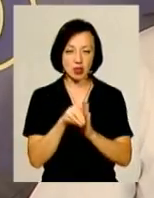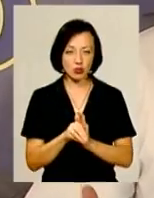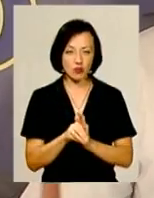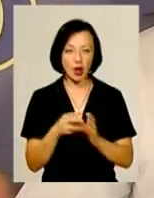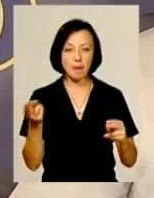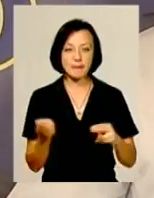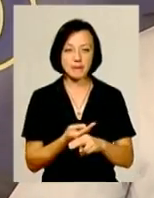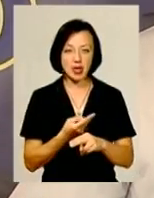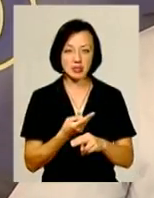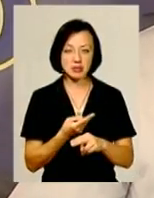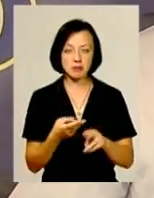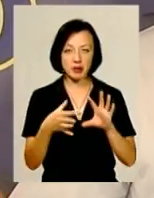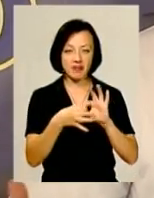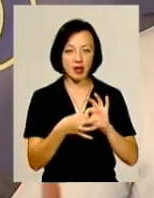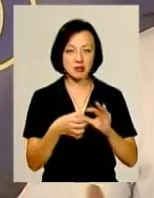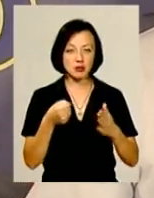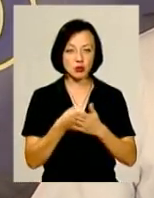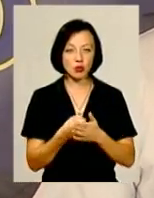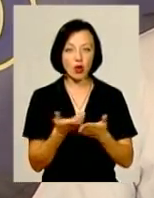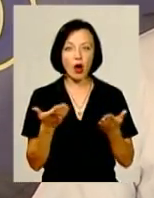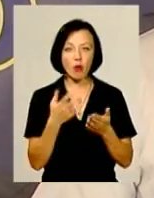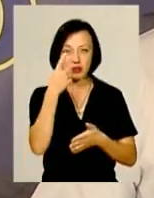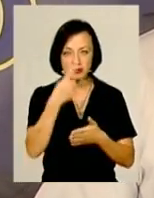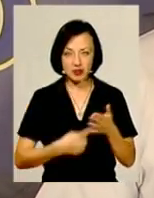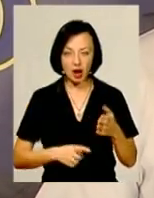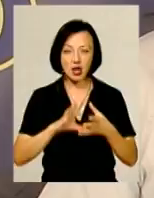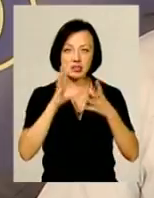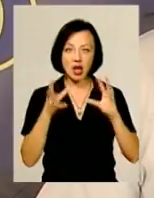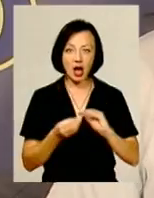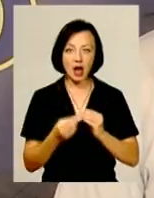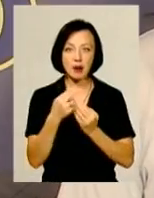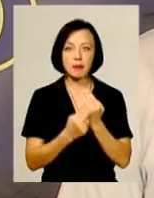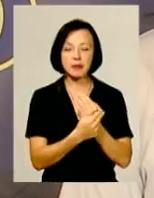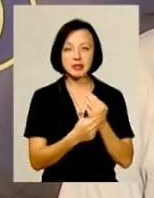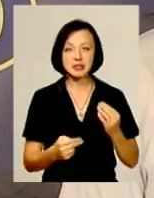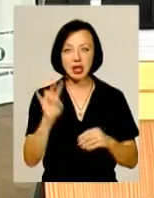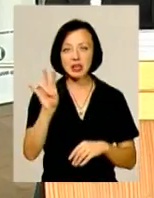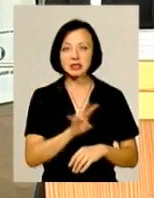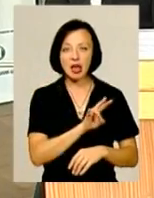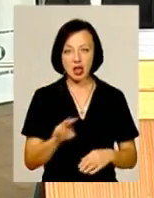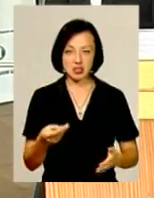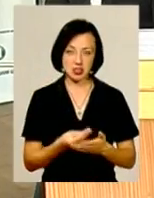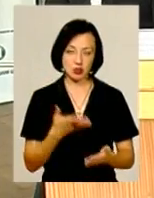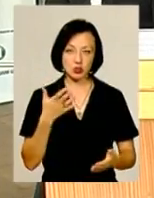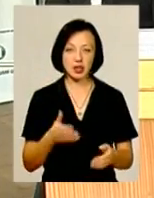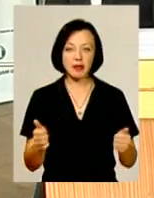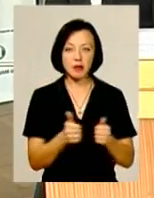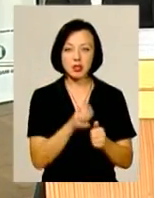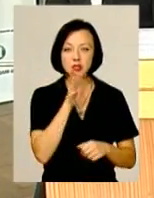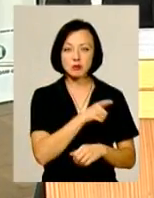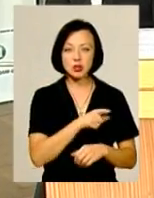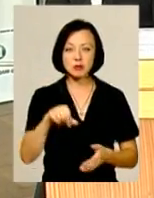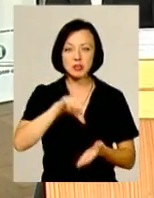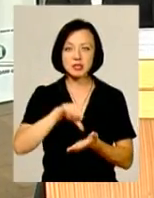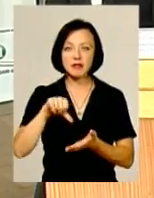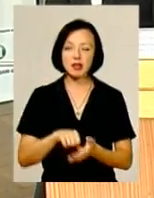без прив'язки до якоїсь конфесії, а загальні біблійні християнські цінності. Найближчим часом представники 18